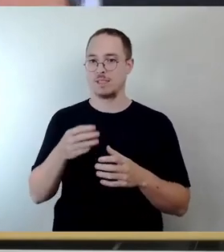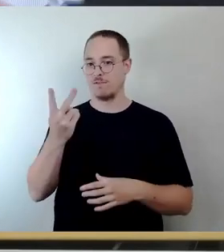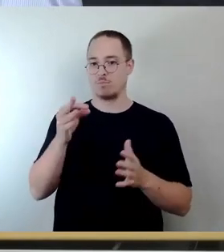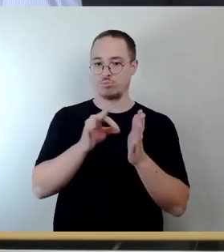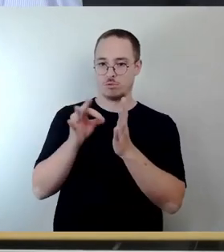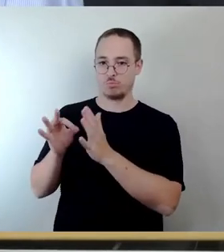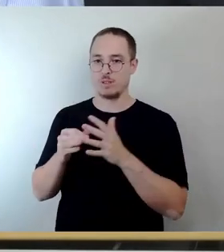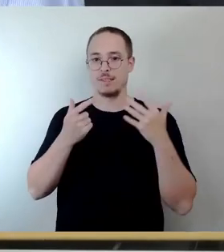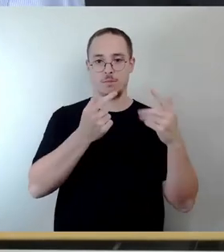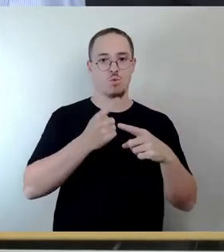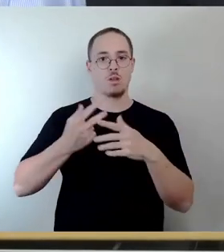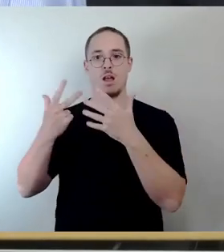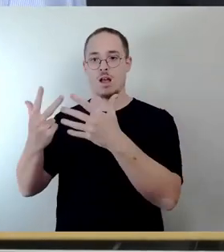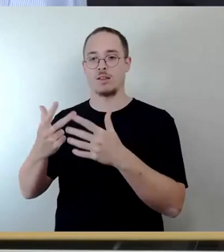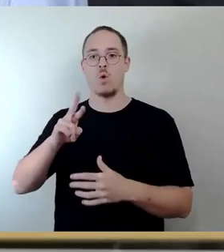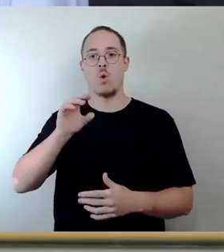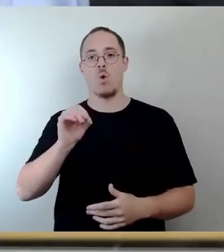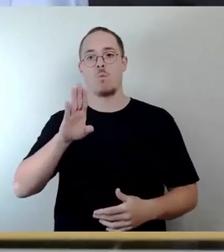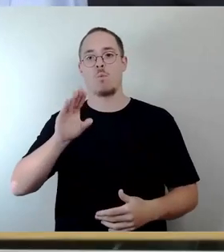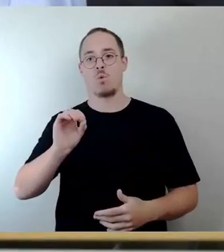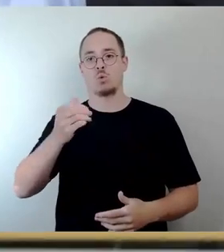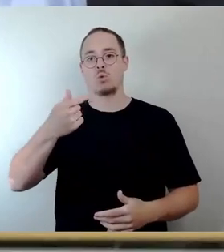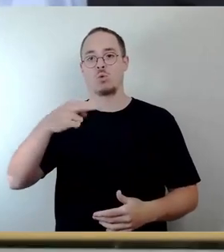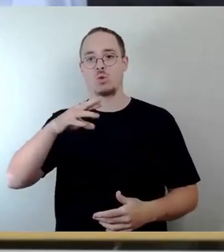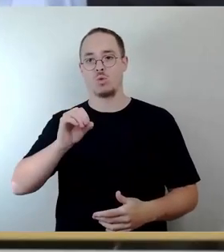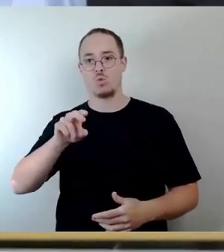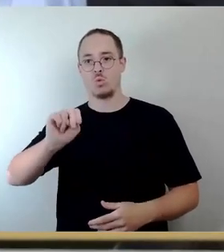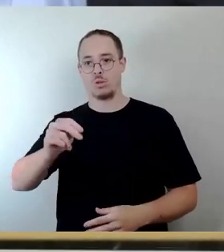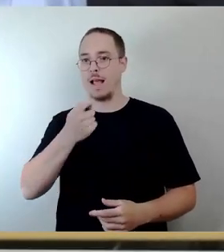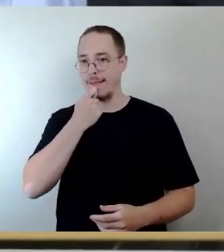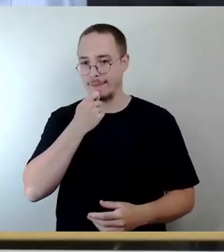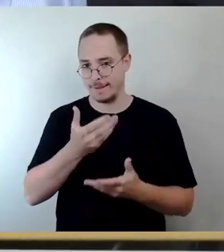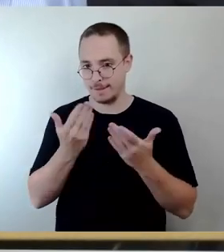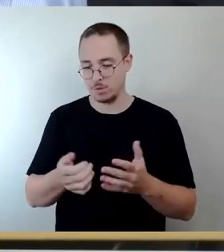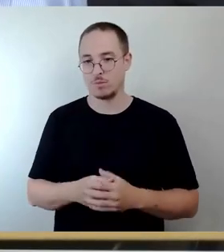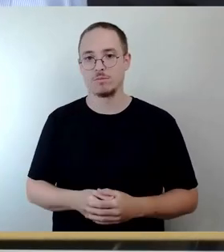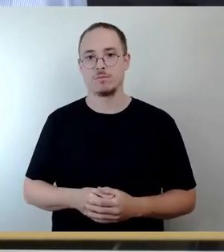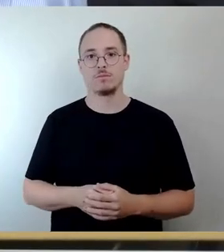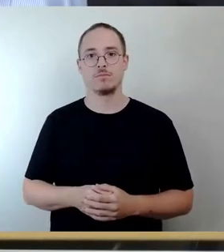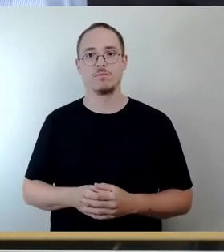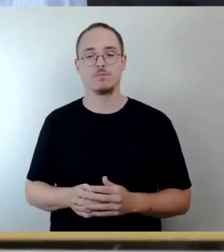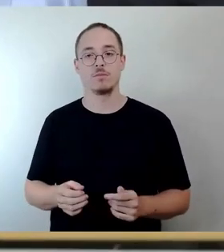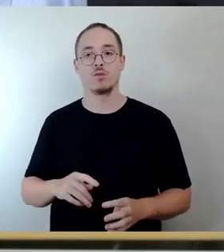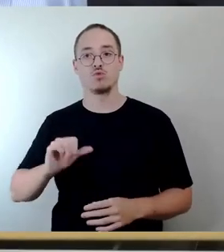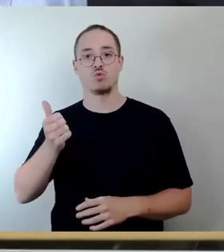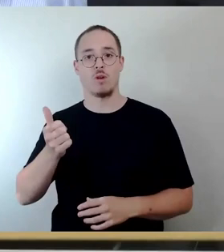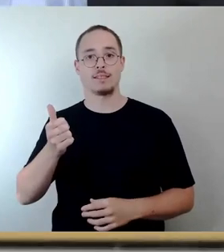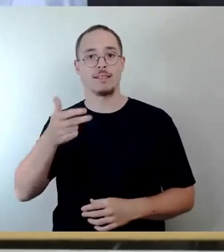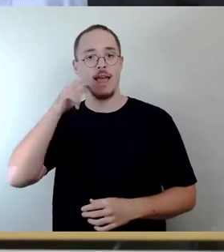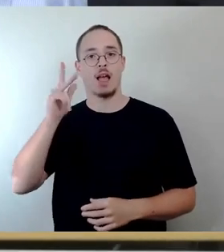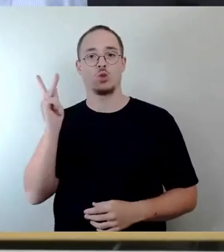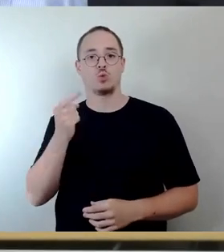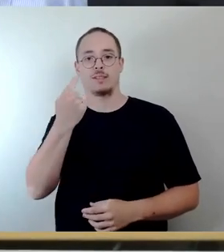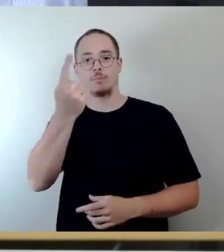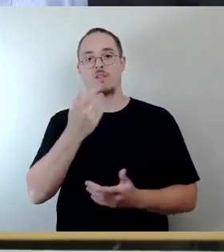beschäftigen, das Thema Robert-Honkantin. Wir haben uns mit Stefan Kühn auch geeinigt, dass er kurz die Vorlagen einbringen würde und dann